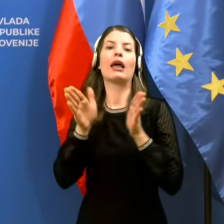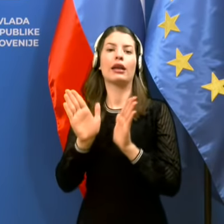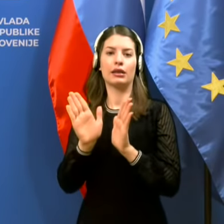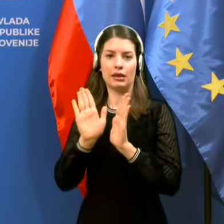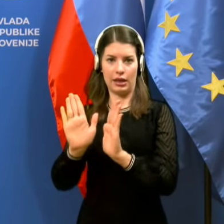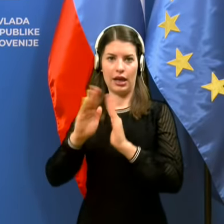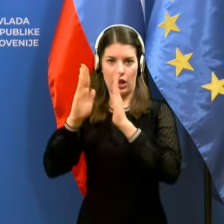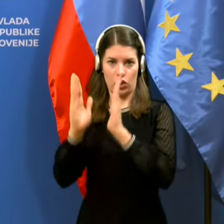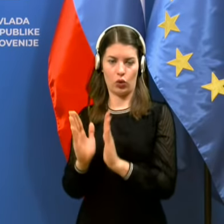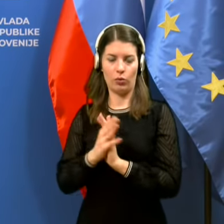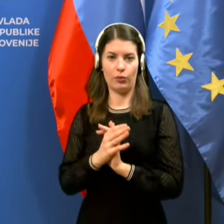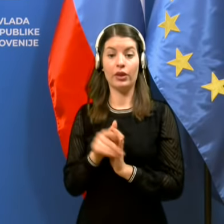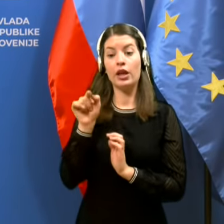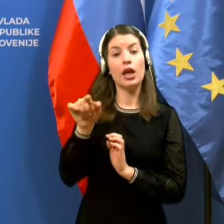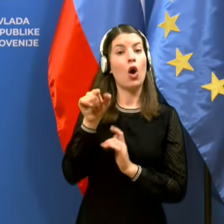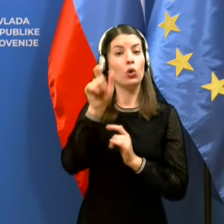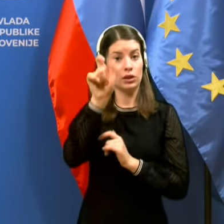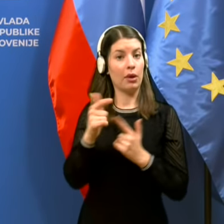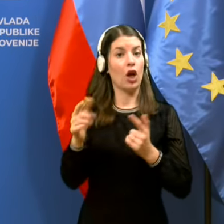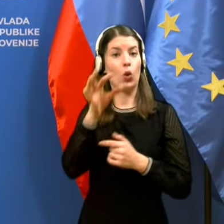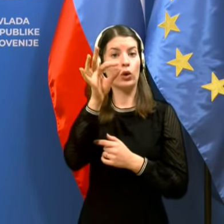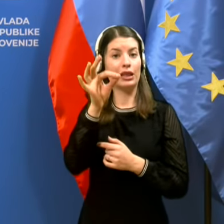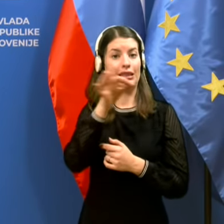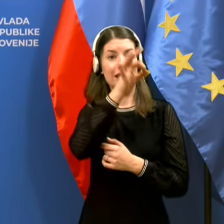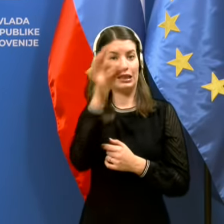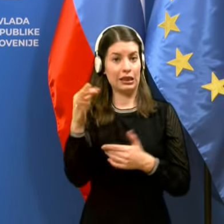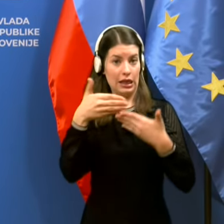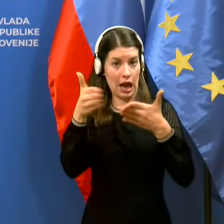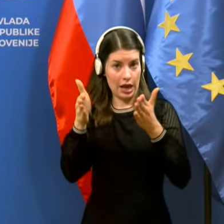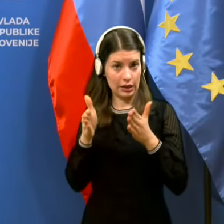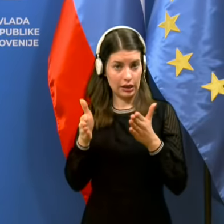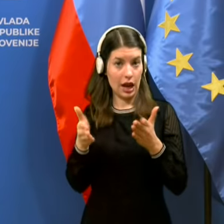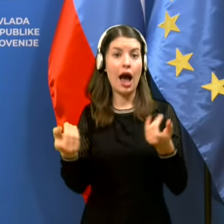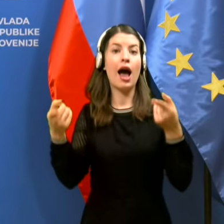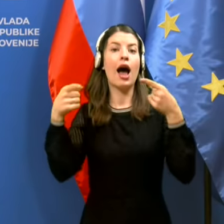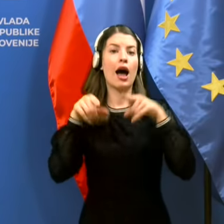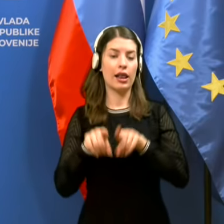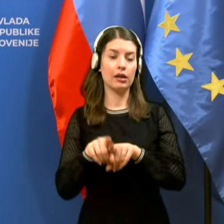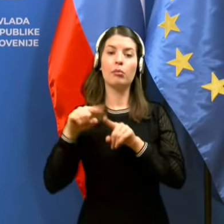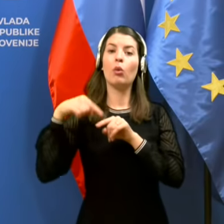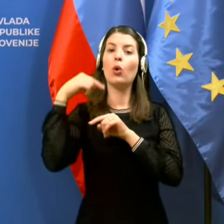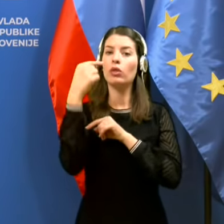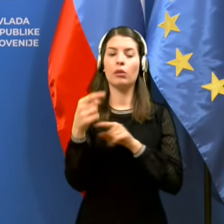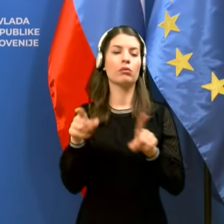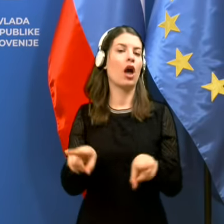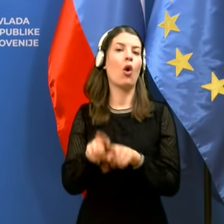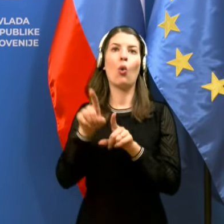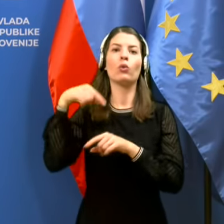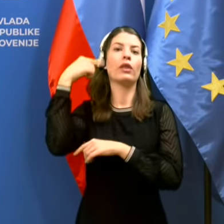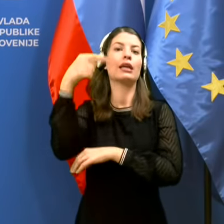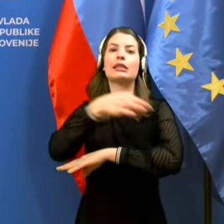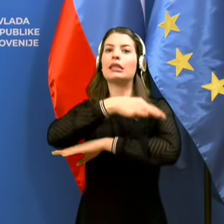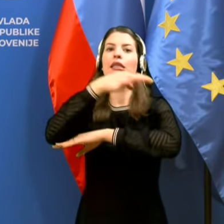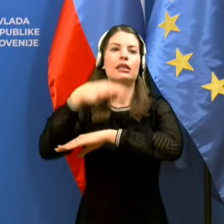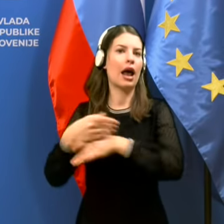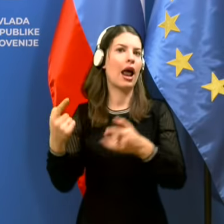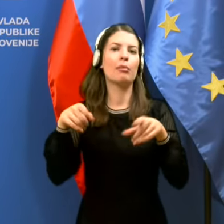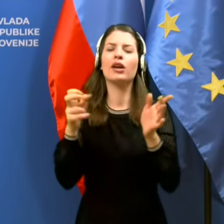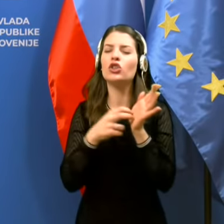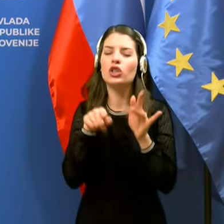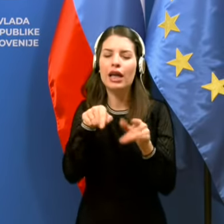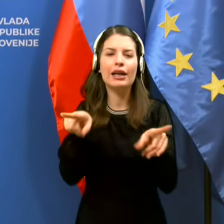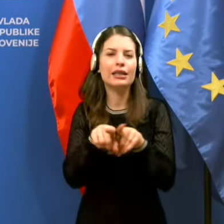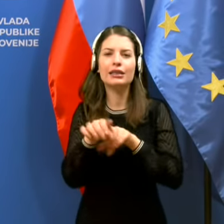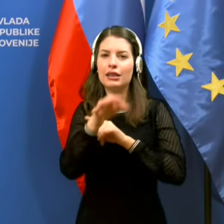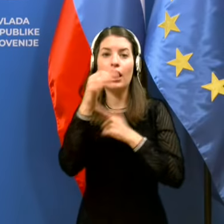potem pa ali oseba je deset dni v karanteni na domu, ali pa gre potem lahko že tako naslednji dan oziroma še isti dan